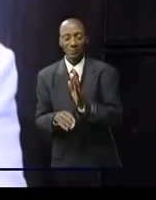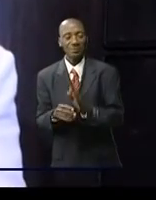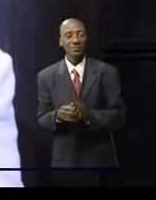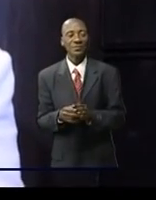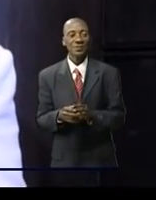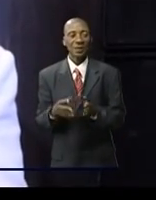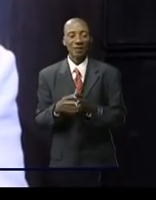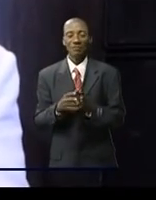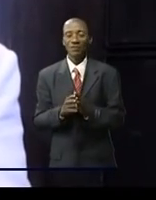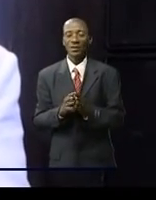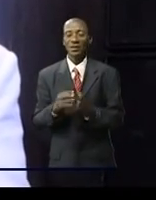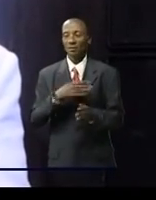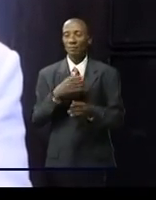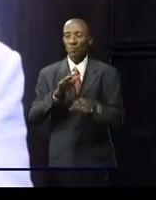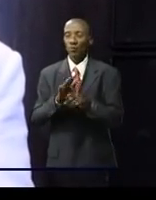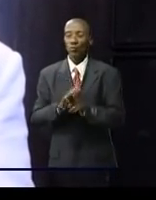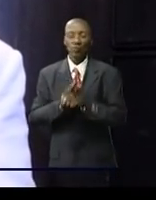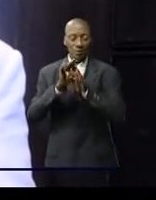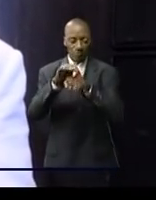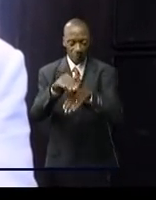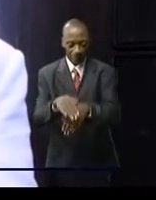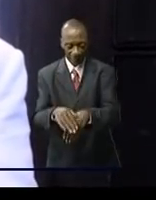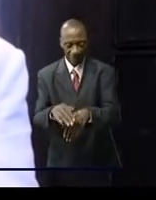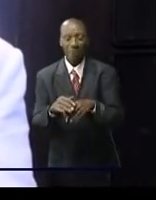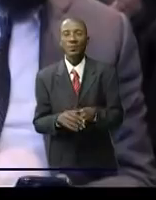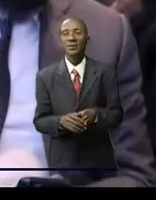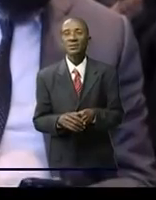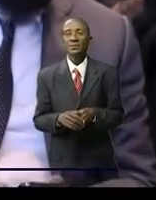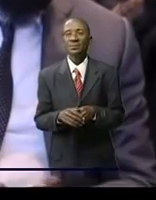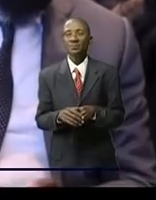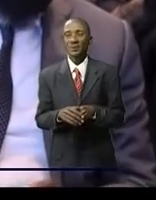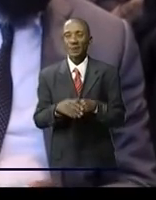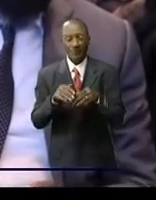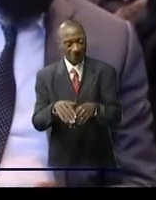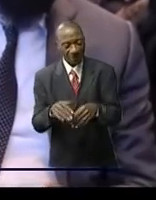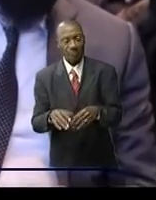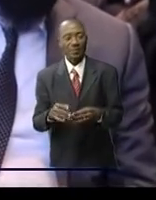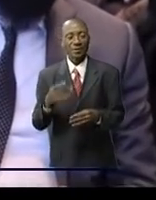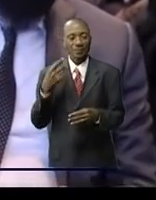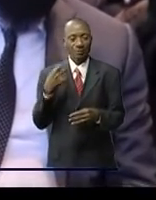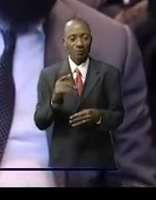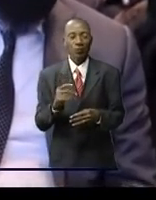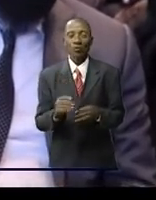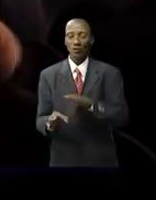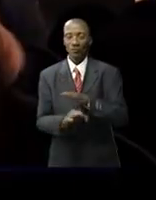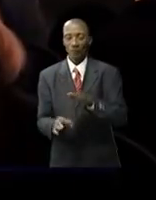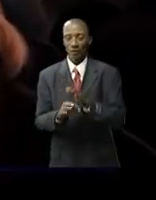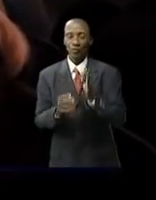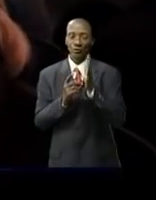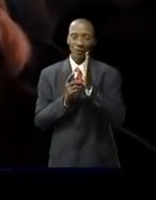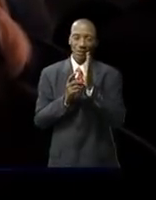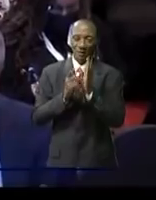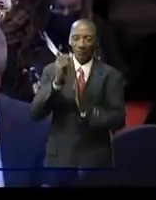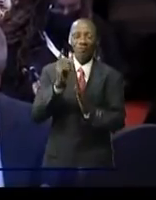plusieurs femmes venues d'ailleurs notamment son Altesse Royale la Princesse Sarah Zéide de Jordanie et d'une forte